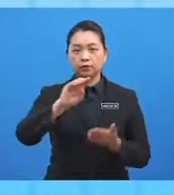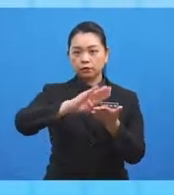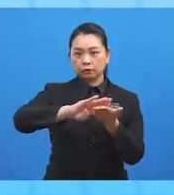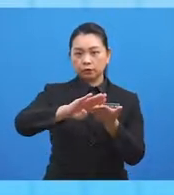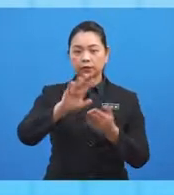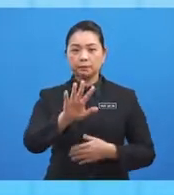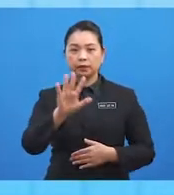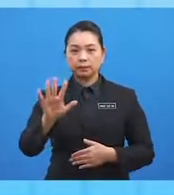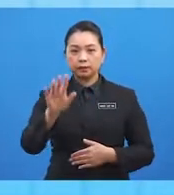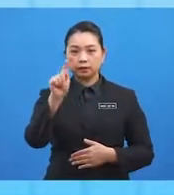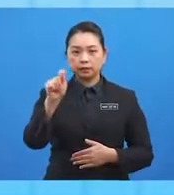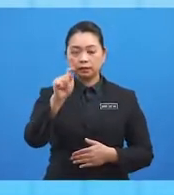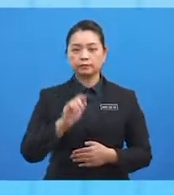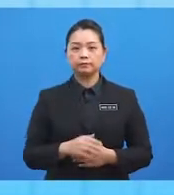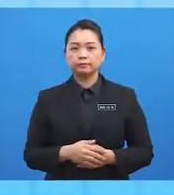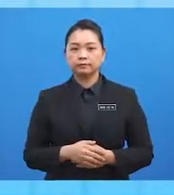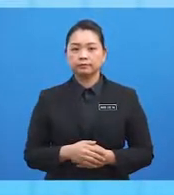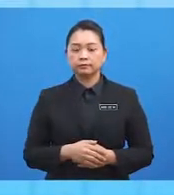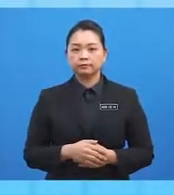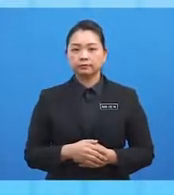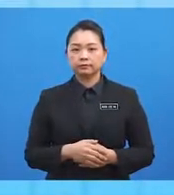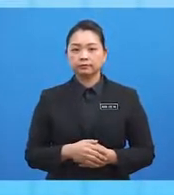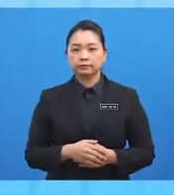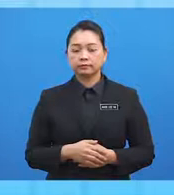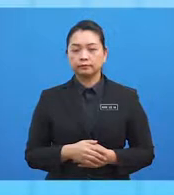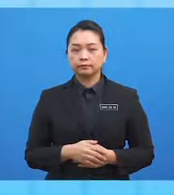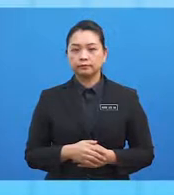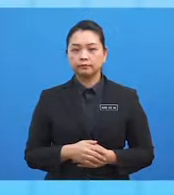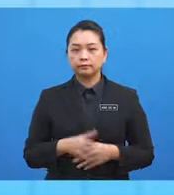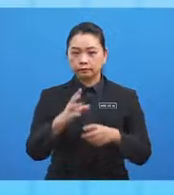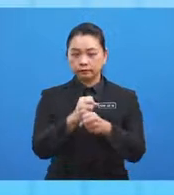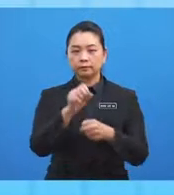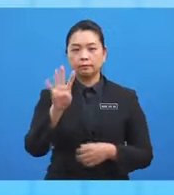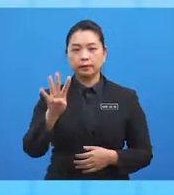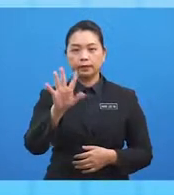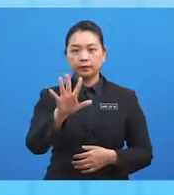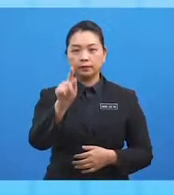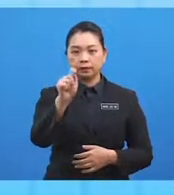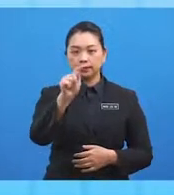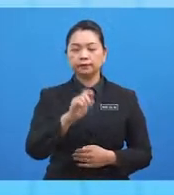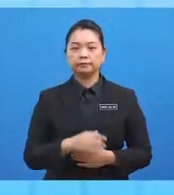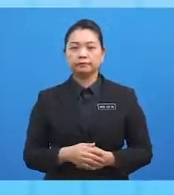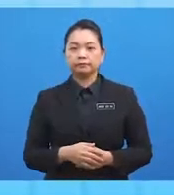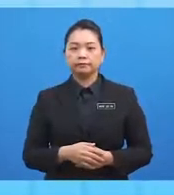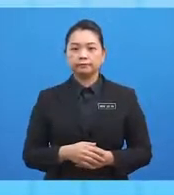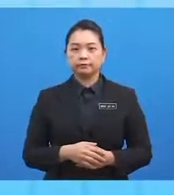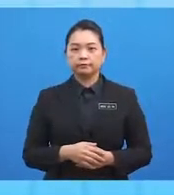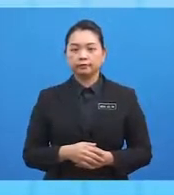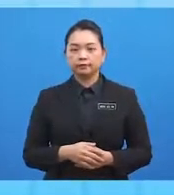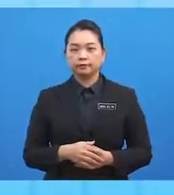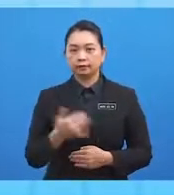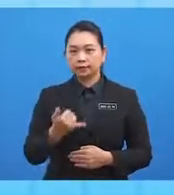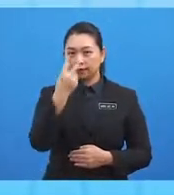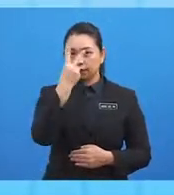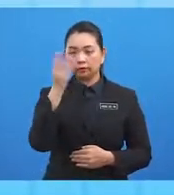55 darjah sama dengan 45 darjah. murid-murid sila